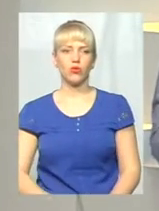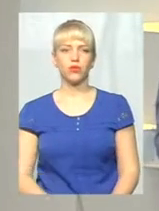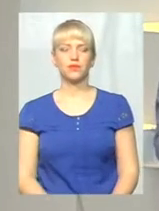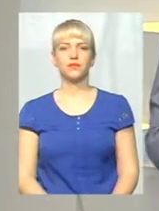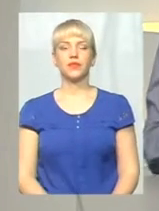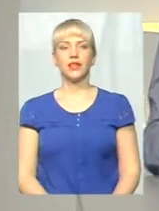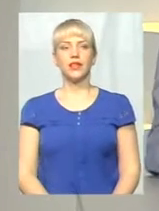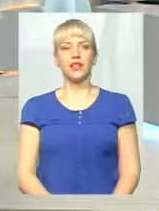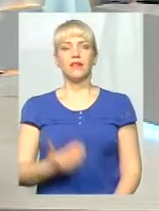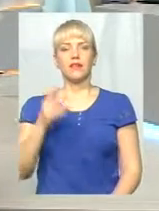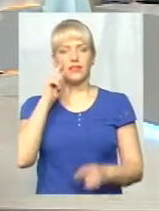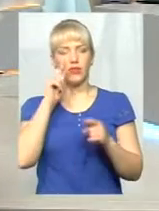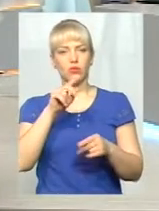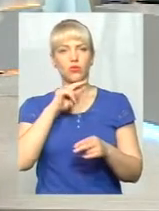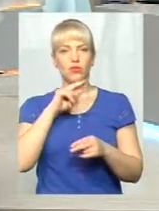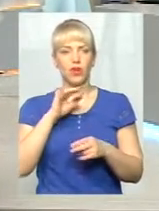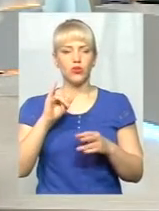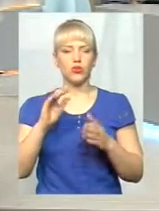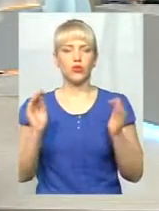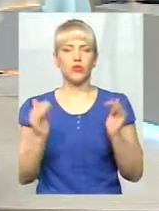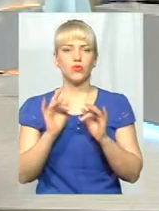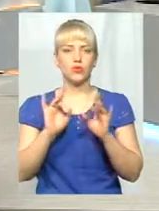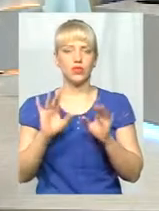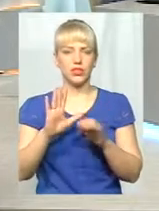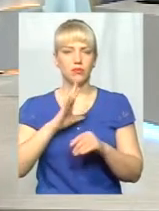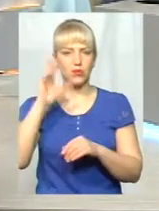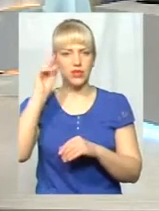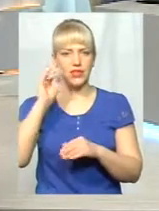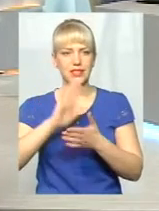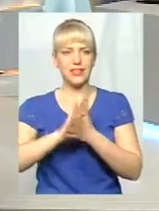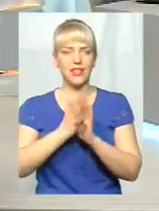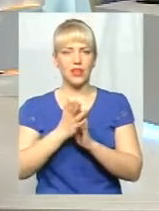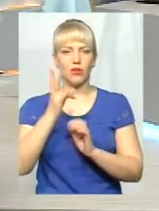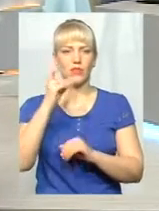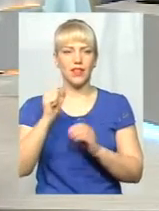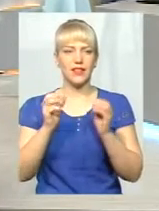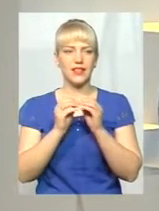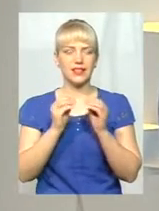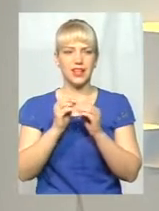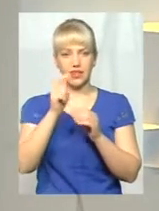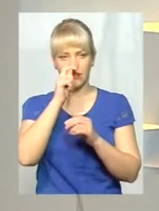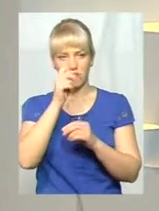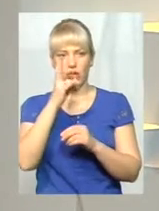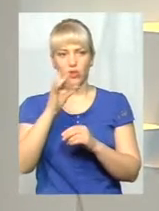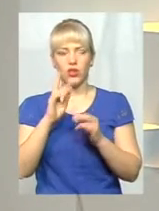Ви звернули увагу, у сюжеті звучали цифри станом на 10 квітня. Але, як сьогодні зазначали на